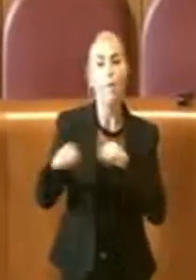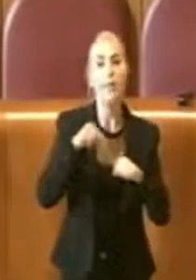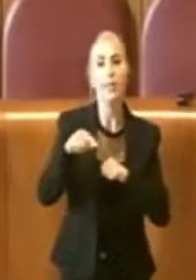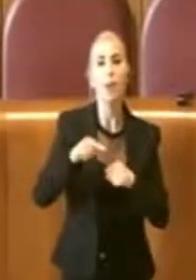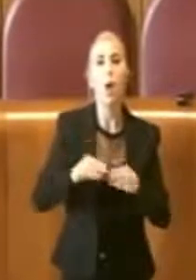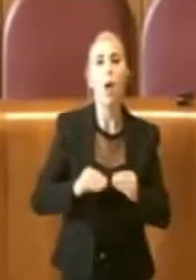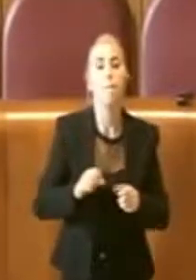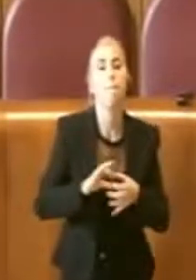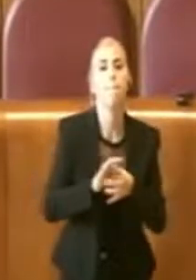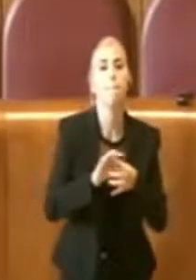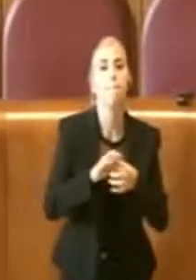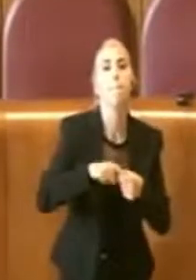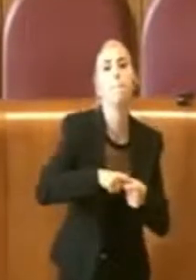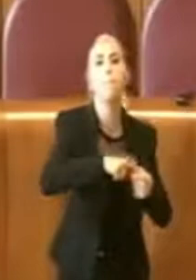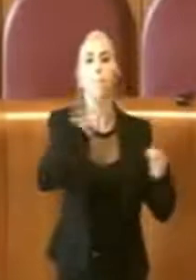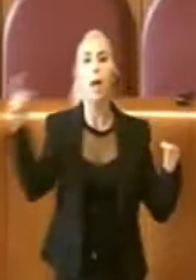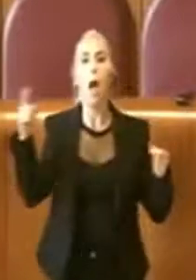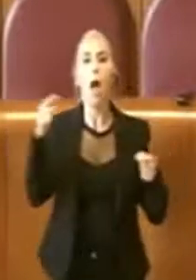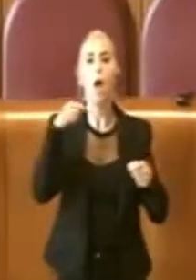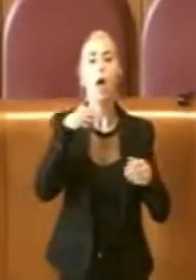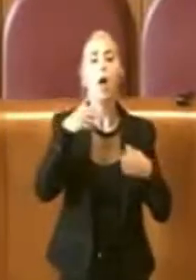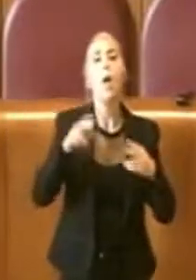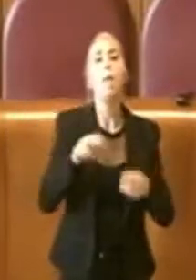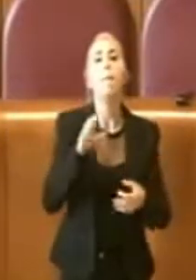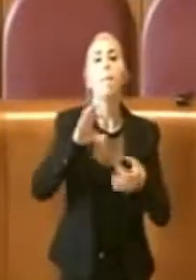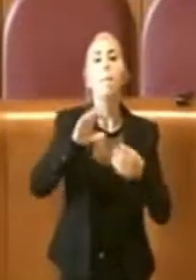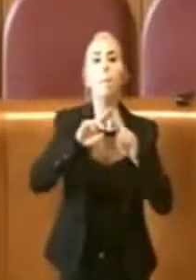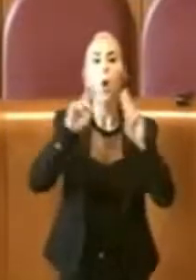costruzione sotto i mondiali di nuoto,